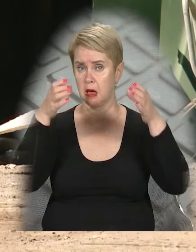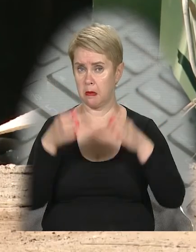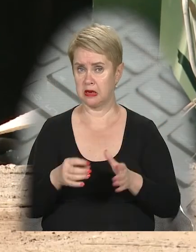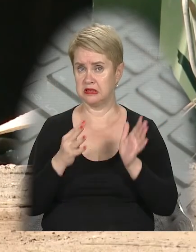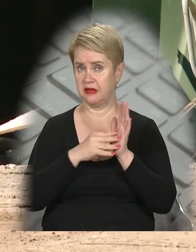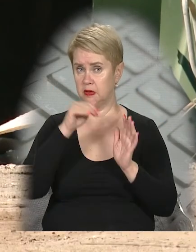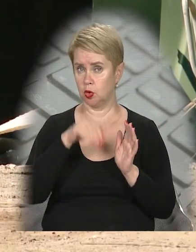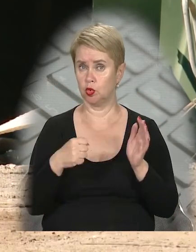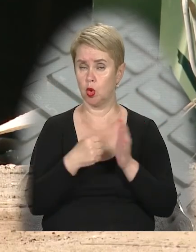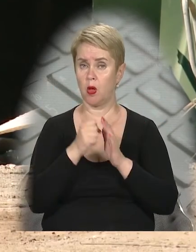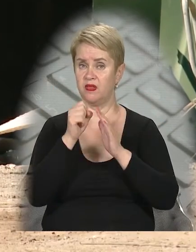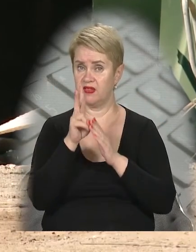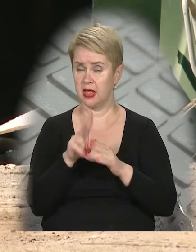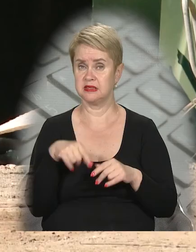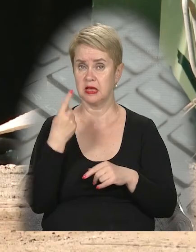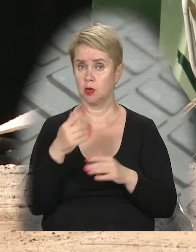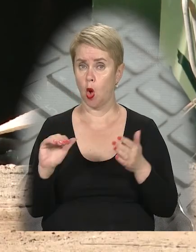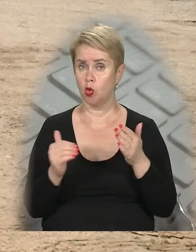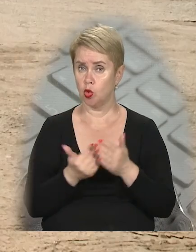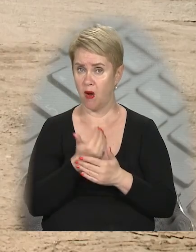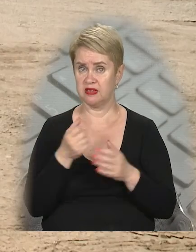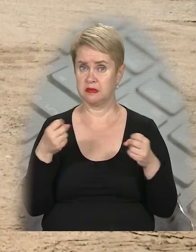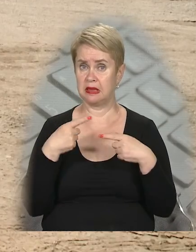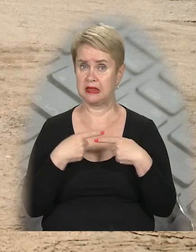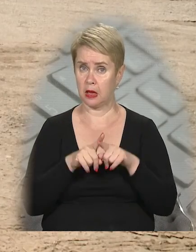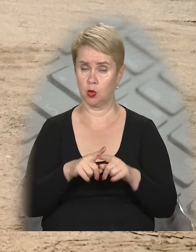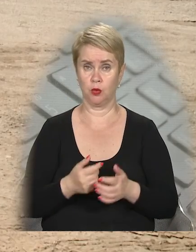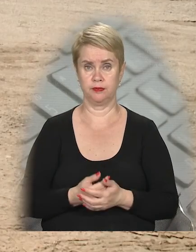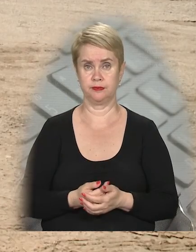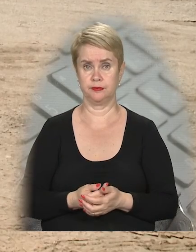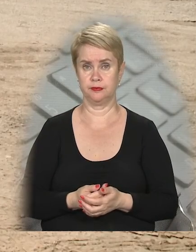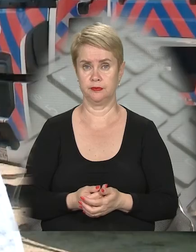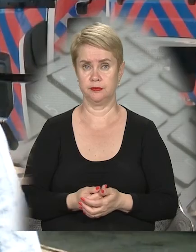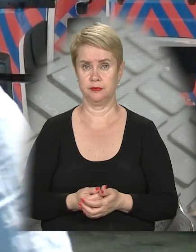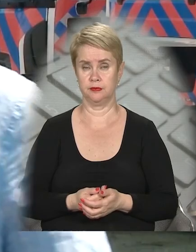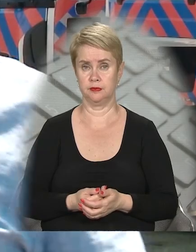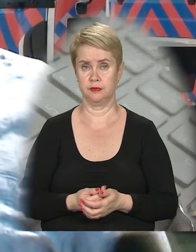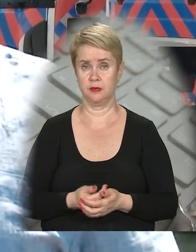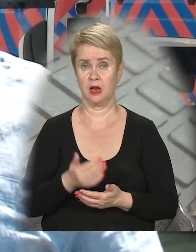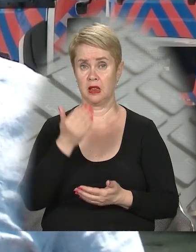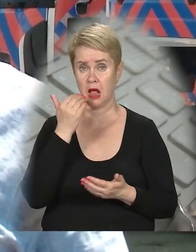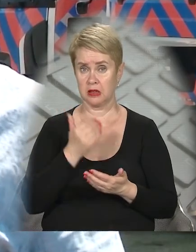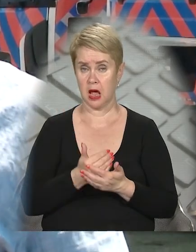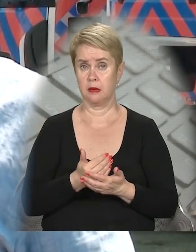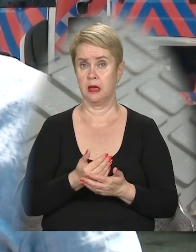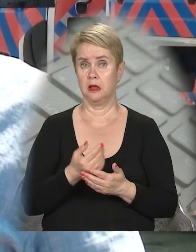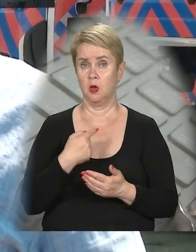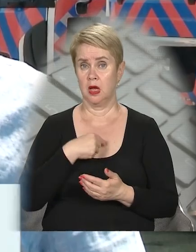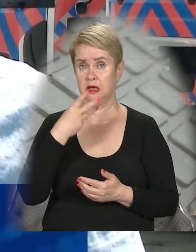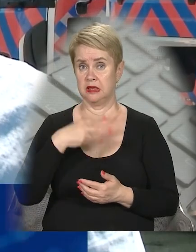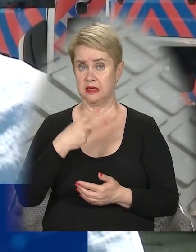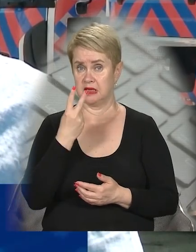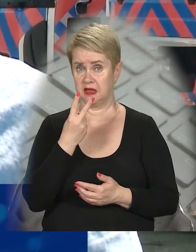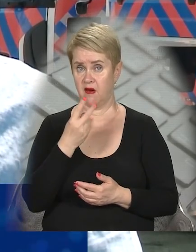з 9 тисяч до 12, а заодно і оновити спецтехніку. На цьому етапі у нас 32